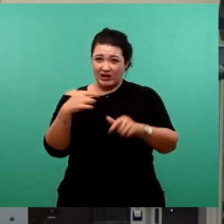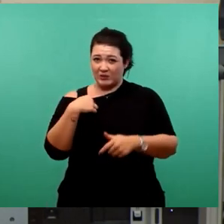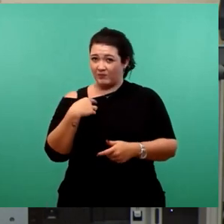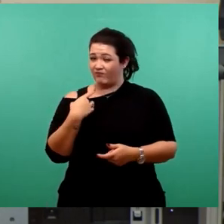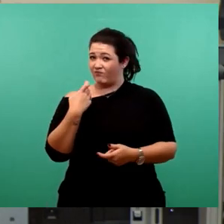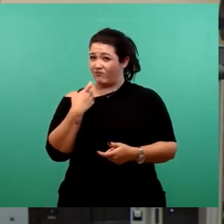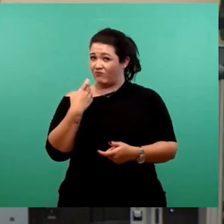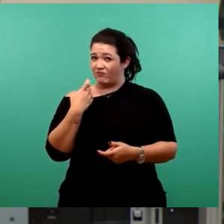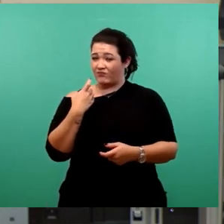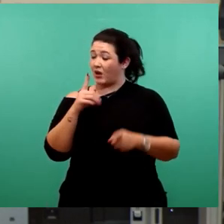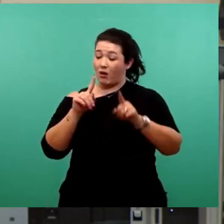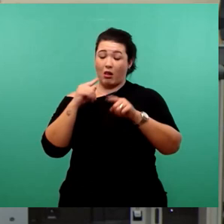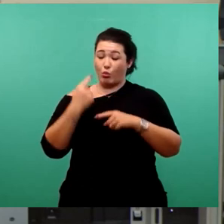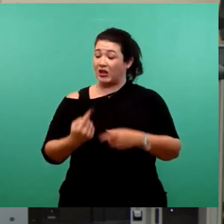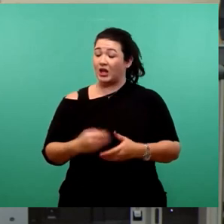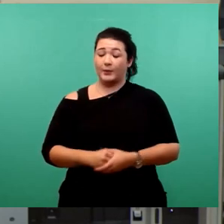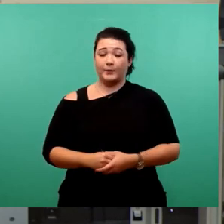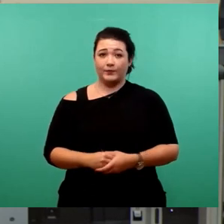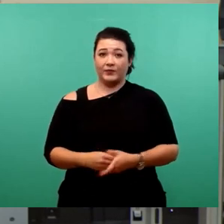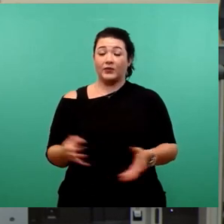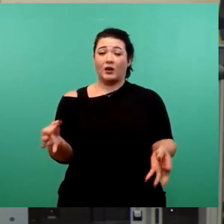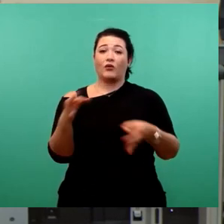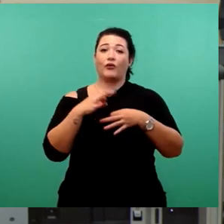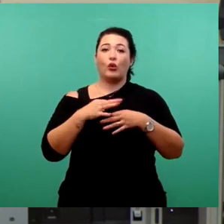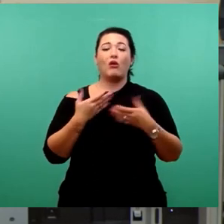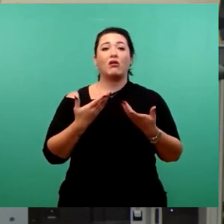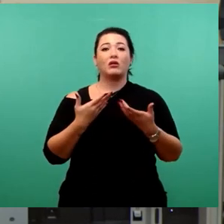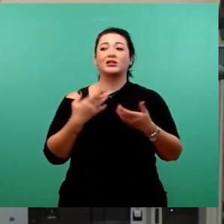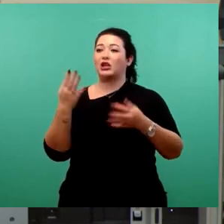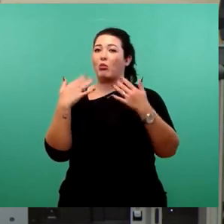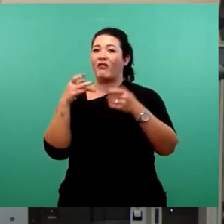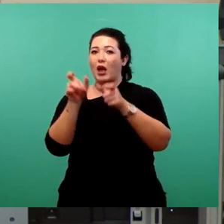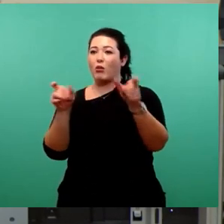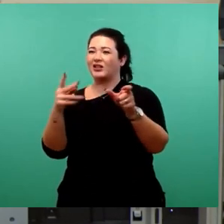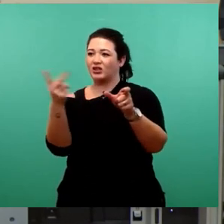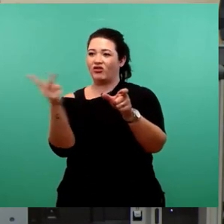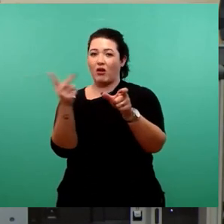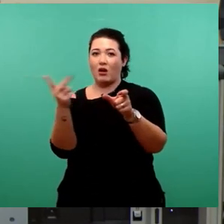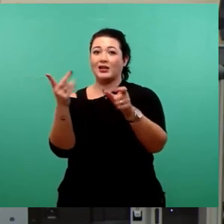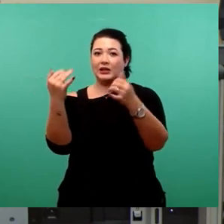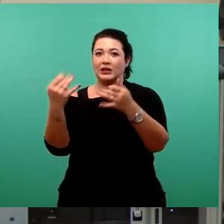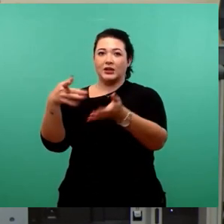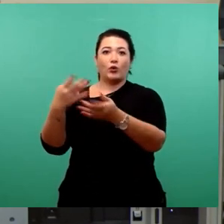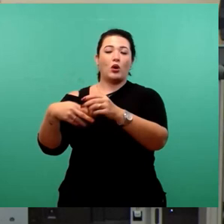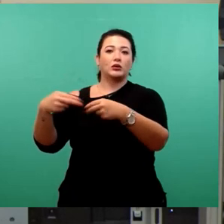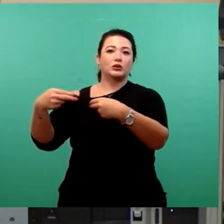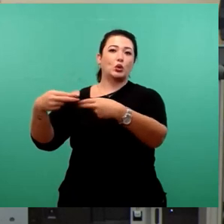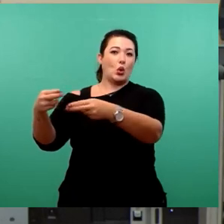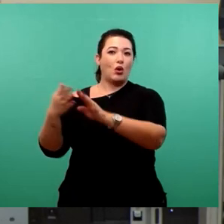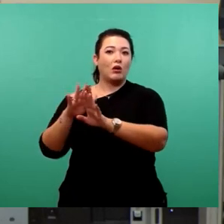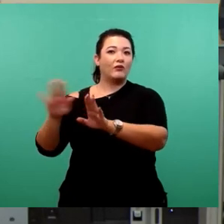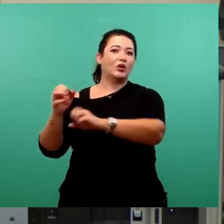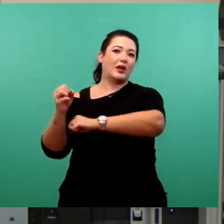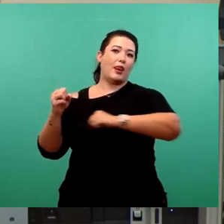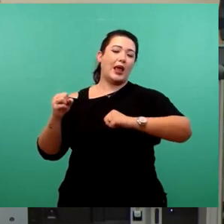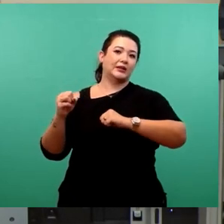muss ich ehrlich sagen. Für mich waren diese Bewerber, die jetzt gegangen sind, zumindest von der linken Seite, mit